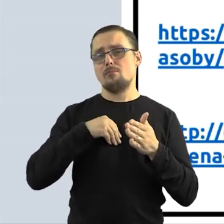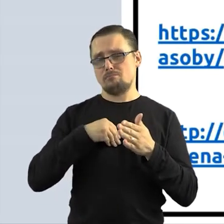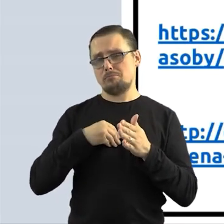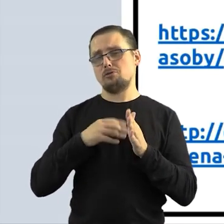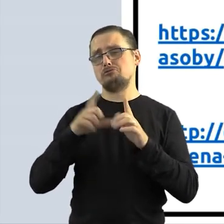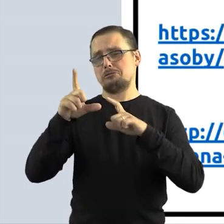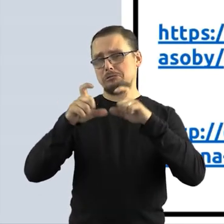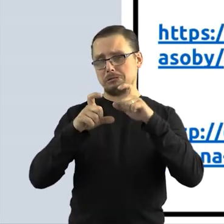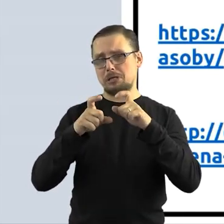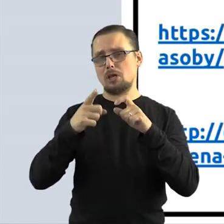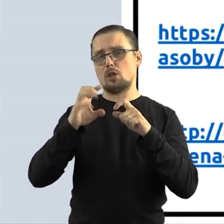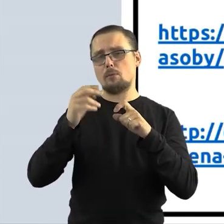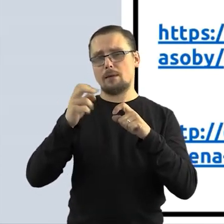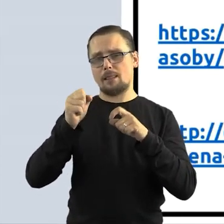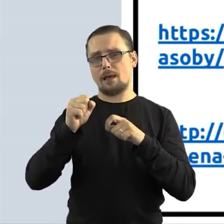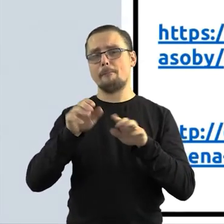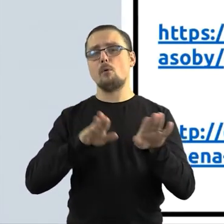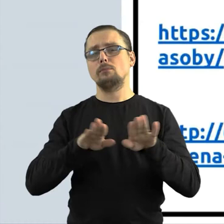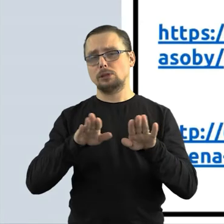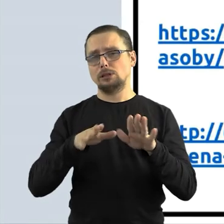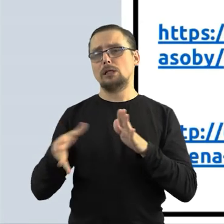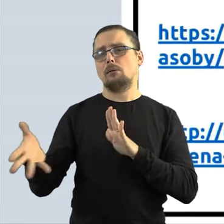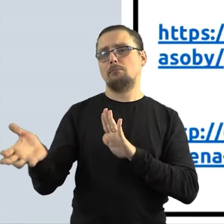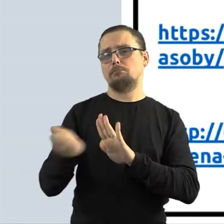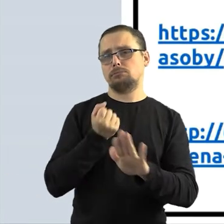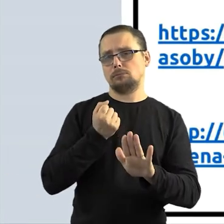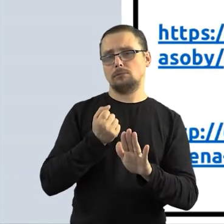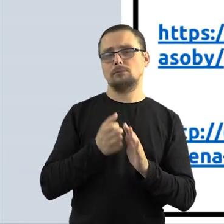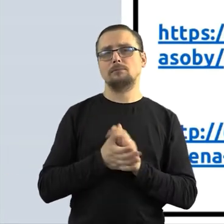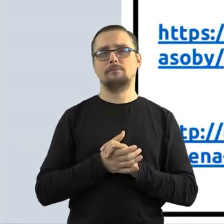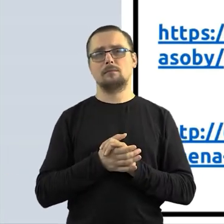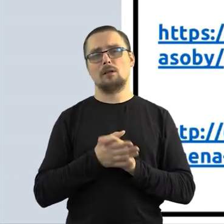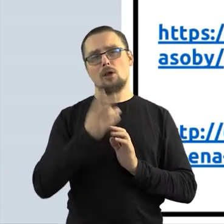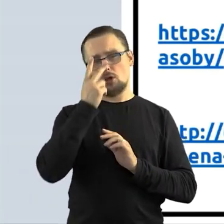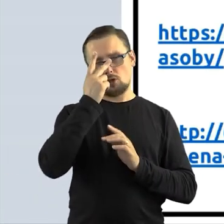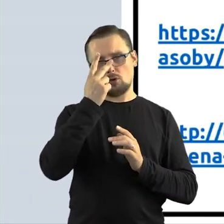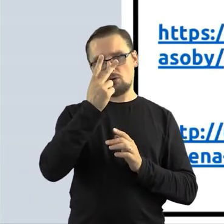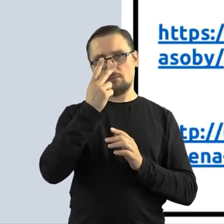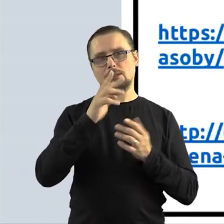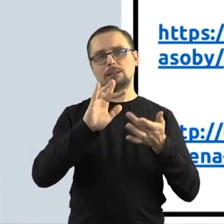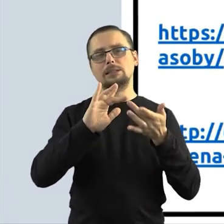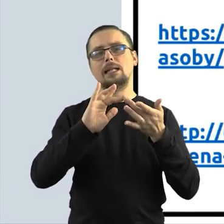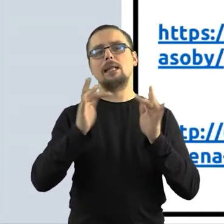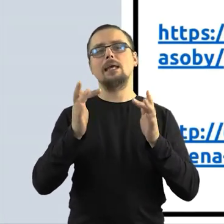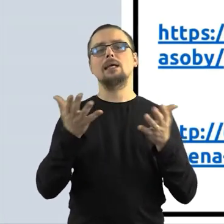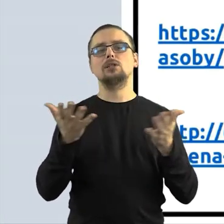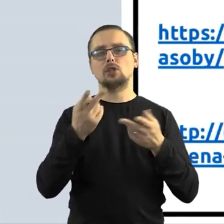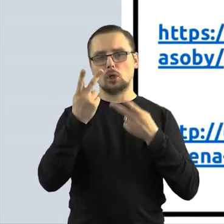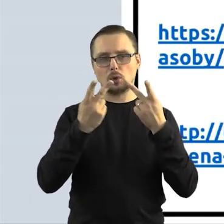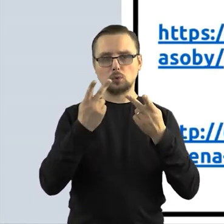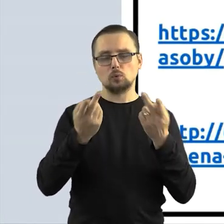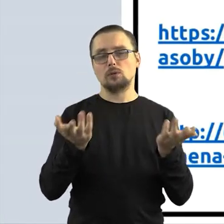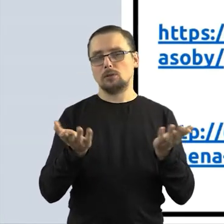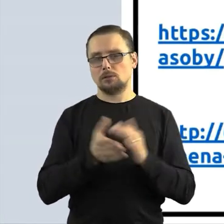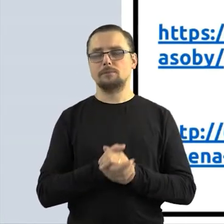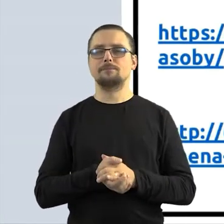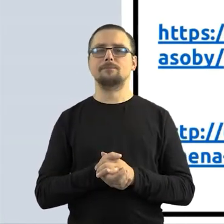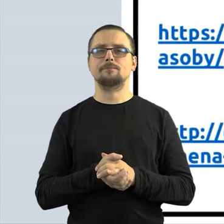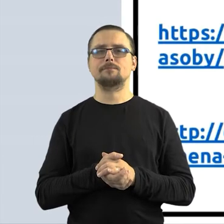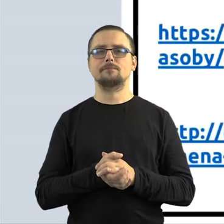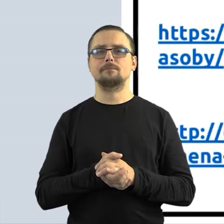zdjęcia z domeny publicznej. I tutaj mają Państwo dwa linki tego, gdzie szukać inspiracji i gdzie można